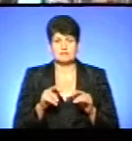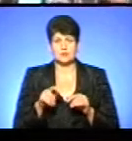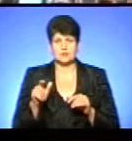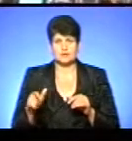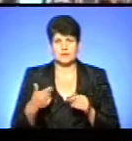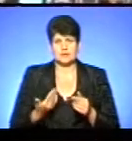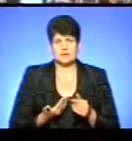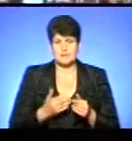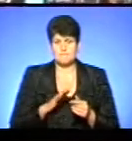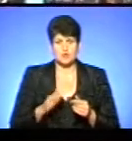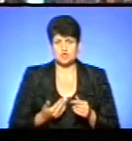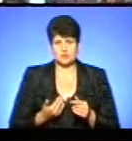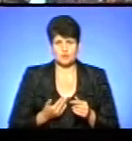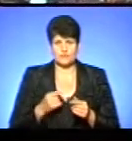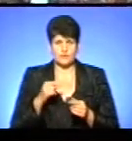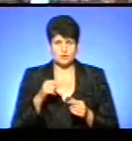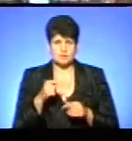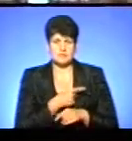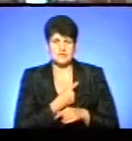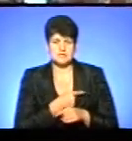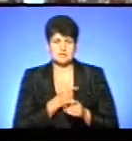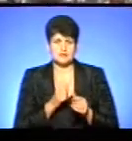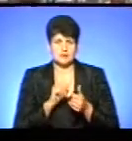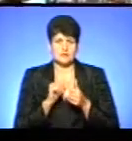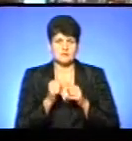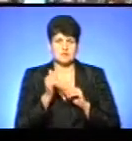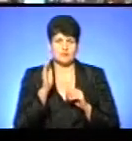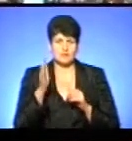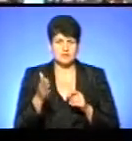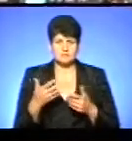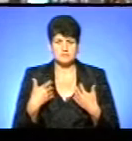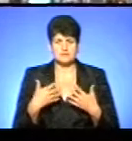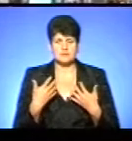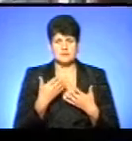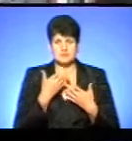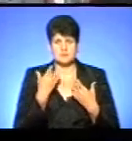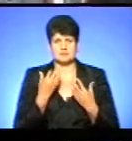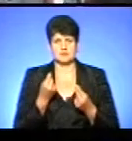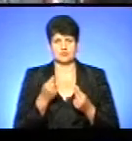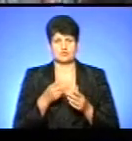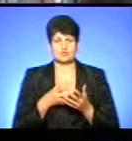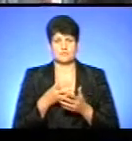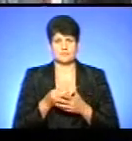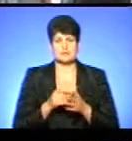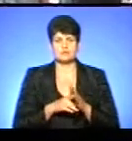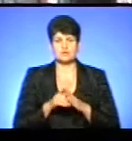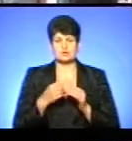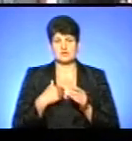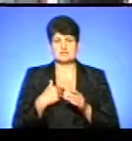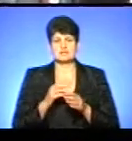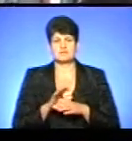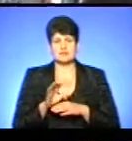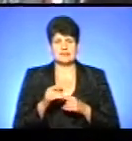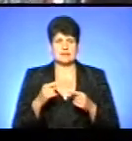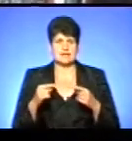прожитковий зараз, щоб медицина пішла вперед, а ми шо? Не маємо стільки грошей, щоб то все оплатити. Спочатку нас відсилають на різні